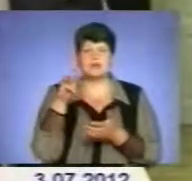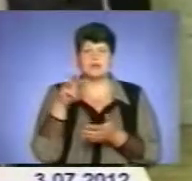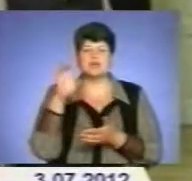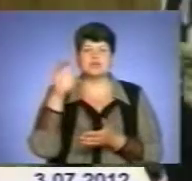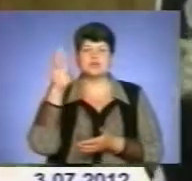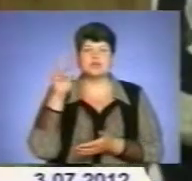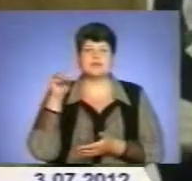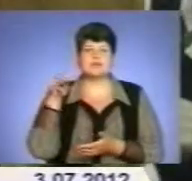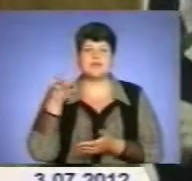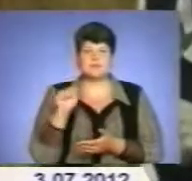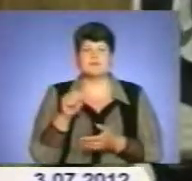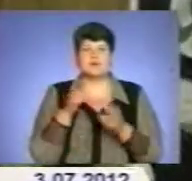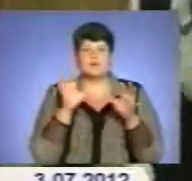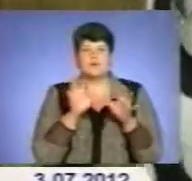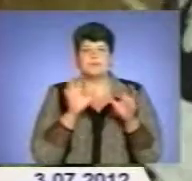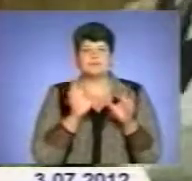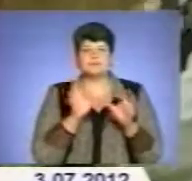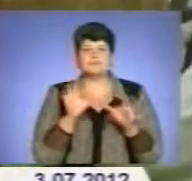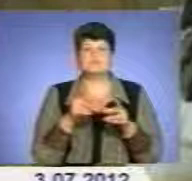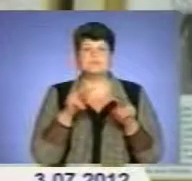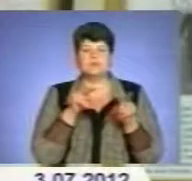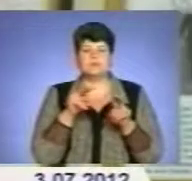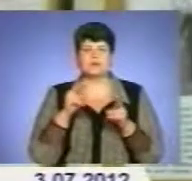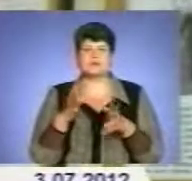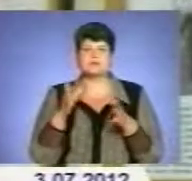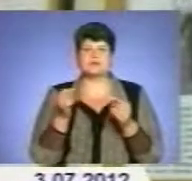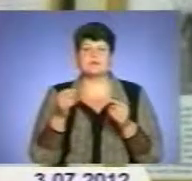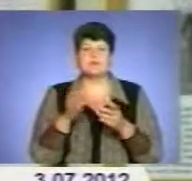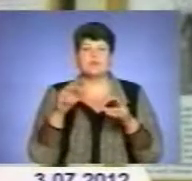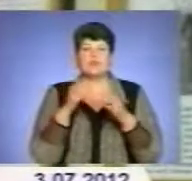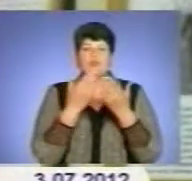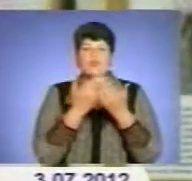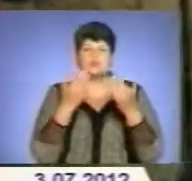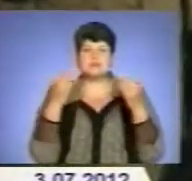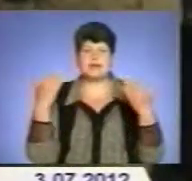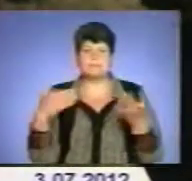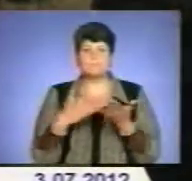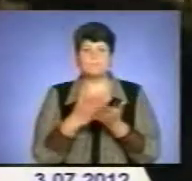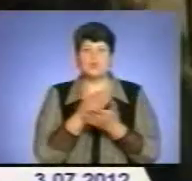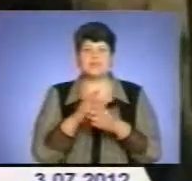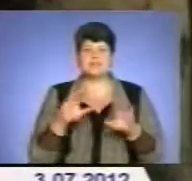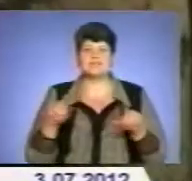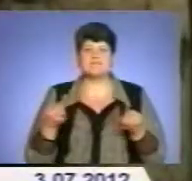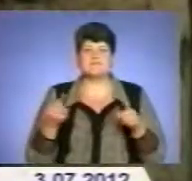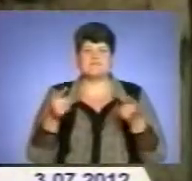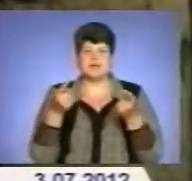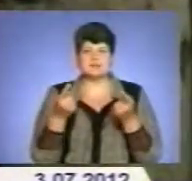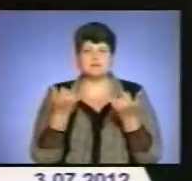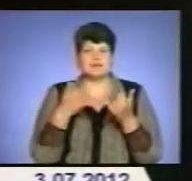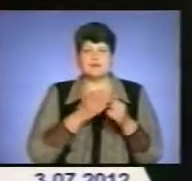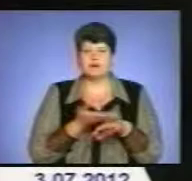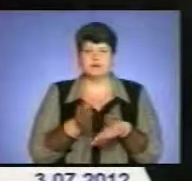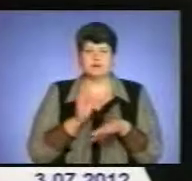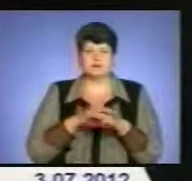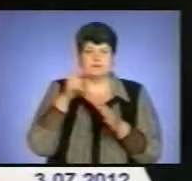музеєм політв'язнів та репресованих. Знає долі багатьох патріотів, що загинули у страшних муках. Їй досі важко спускатися у підвали,